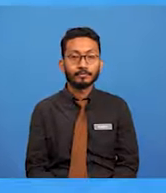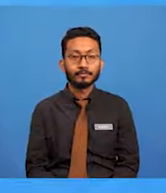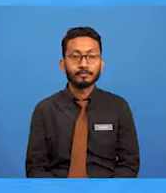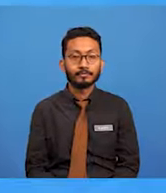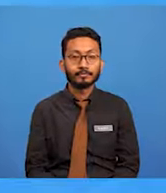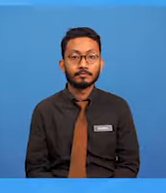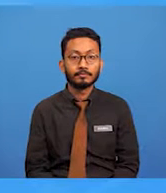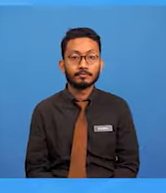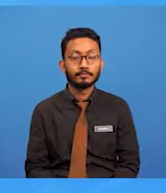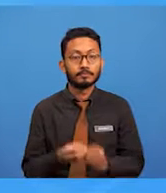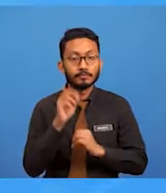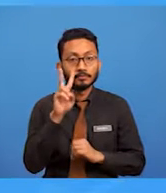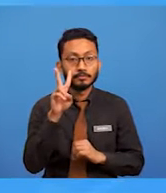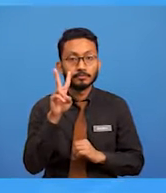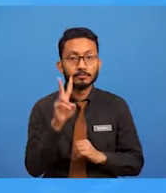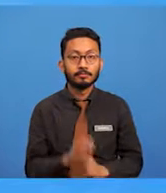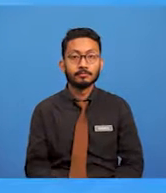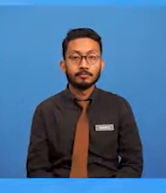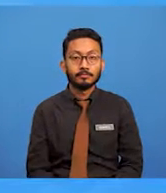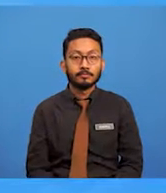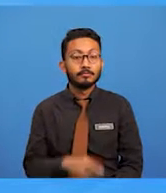Yang kedua adalah remaja.